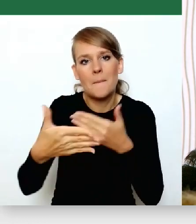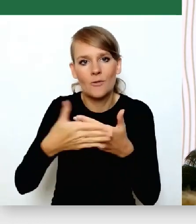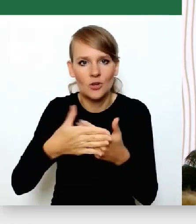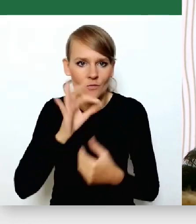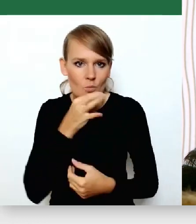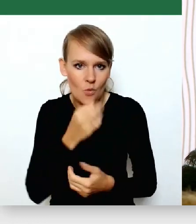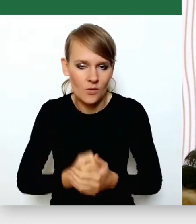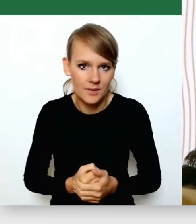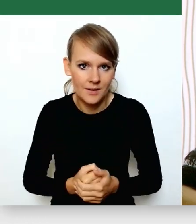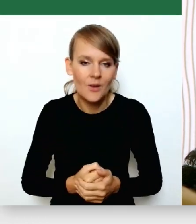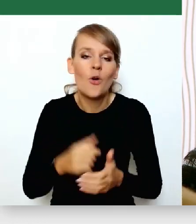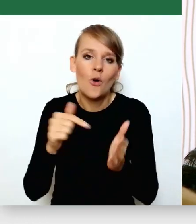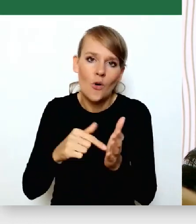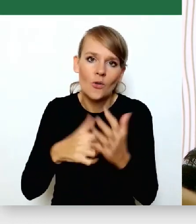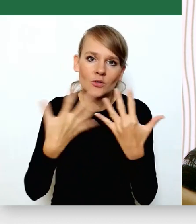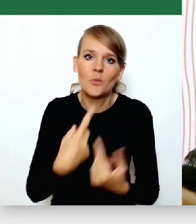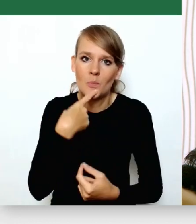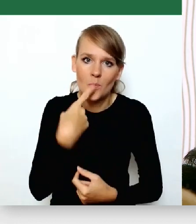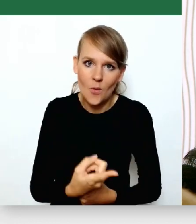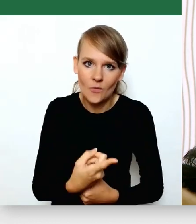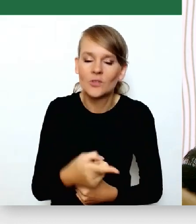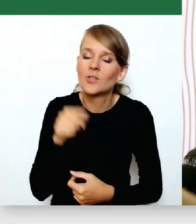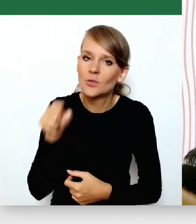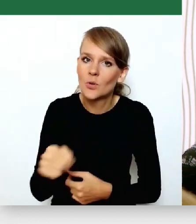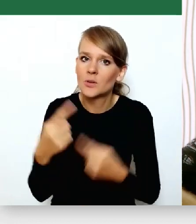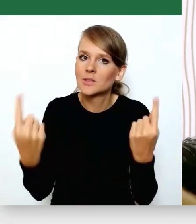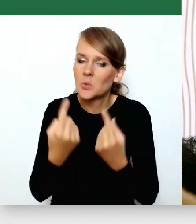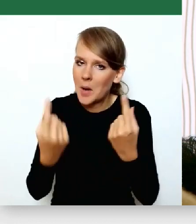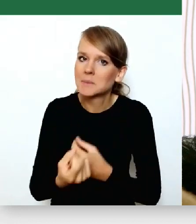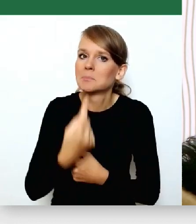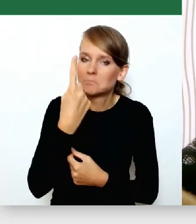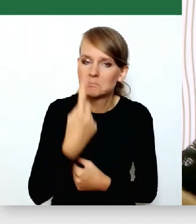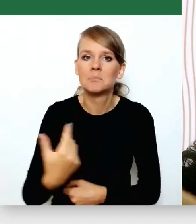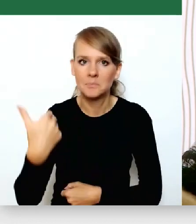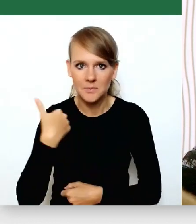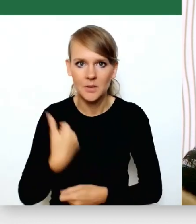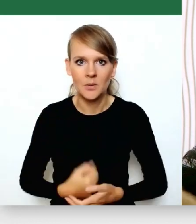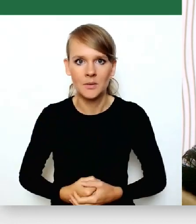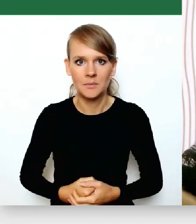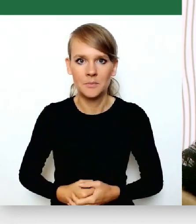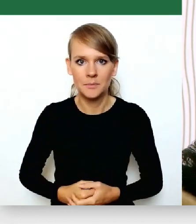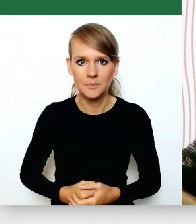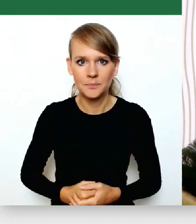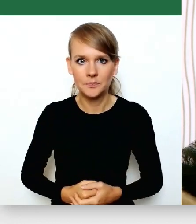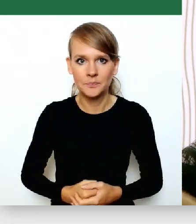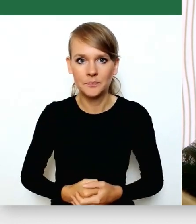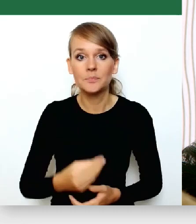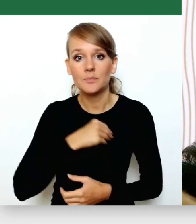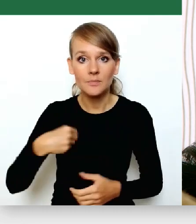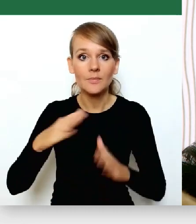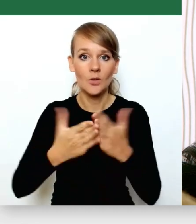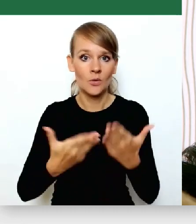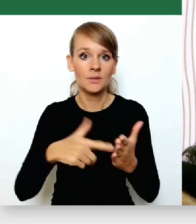zwrócić uwagę, że taki precedens wystąpił, że z punktu widzenia polskiej konstytucji,